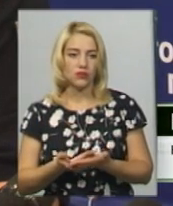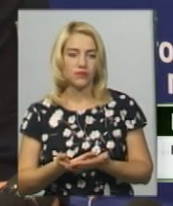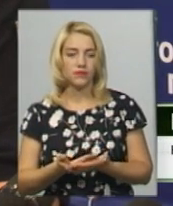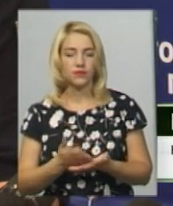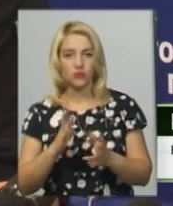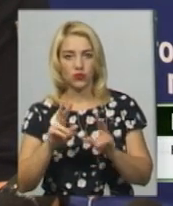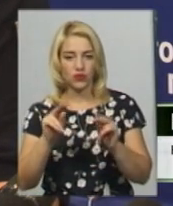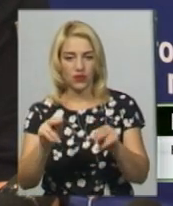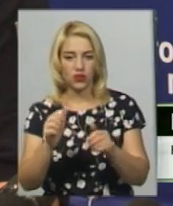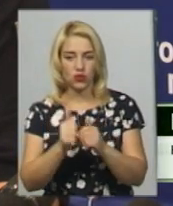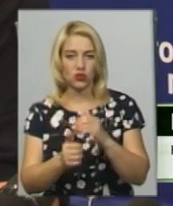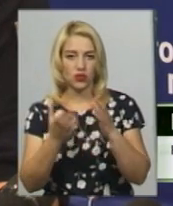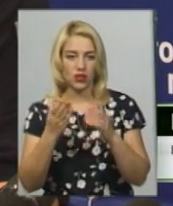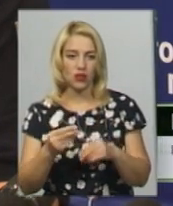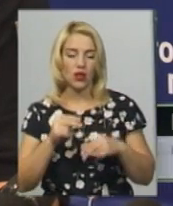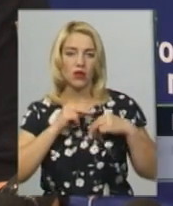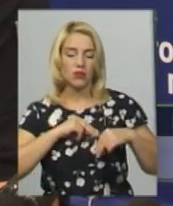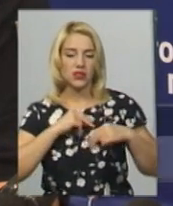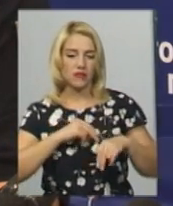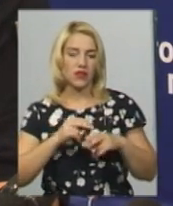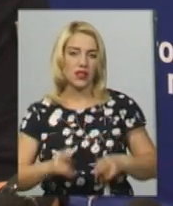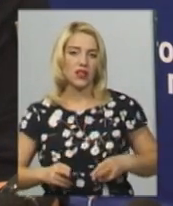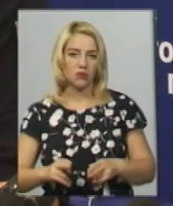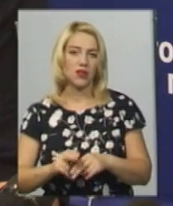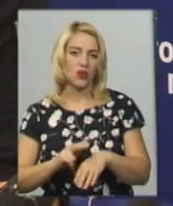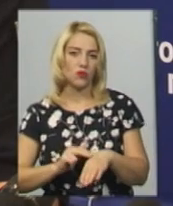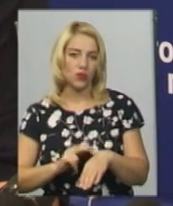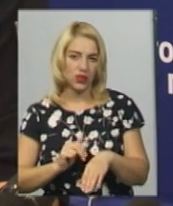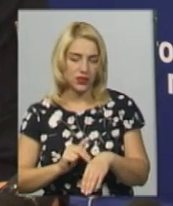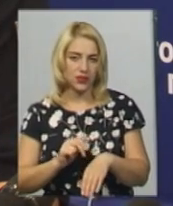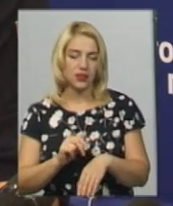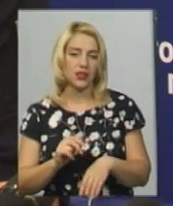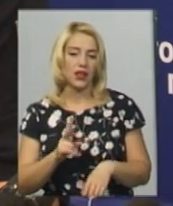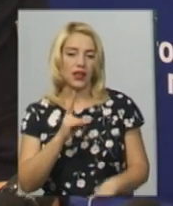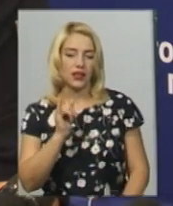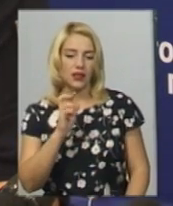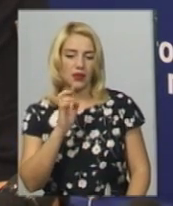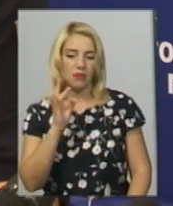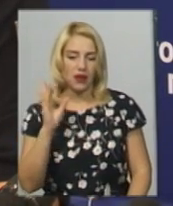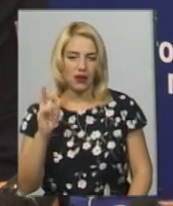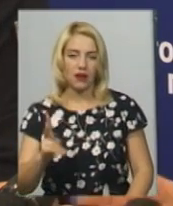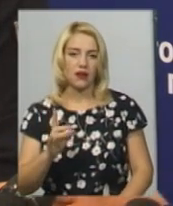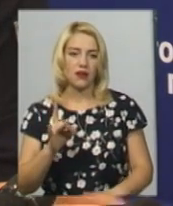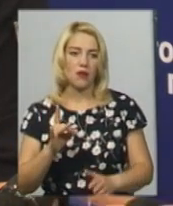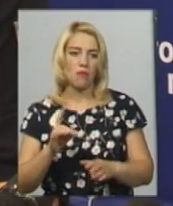відвертий, щоденно працівники кримінальної поліції, працівники кіберполіції, працівники